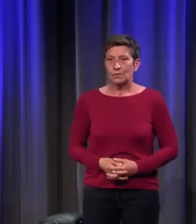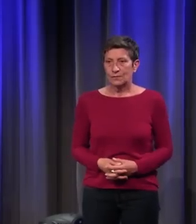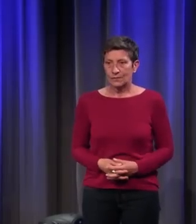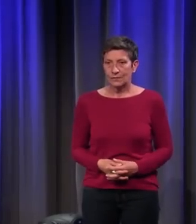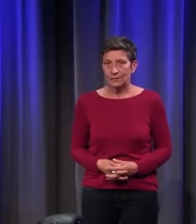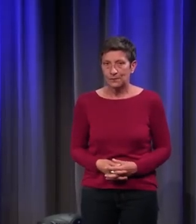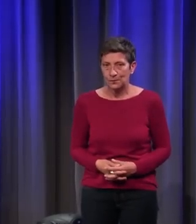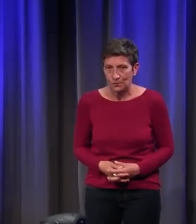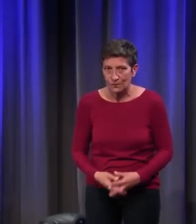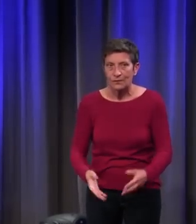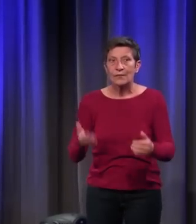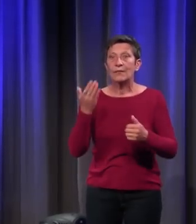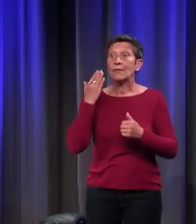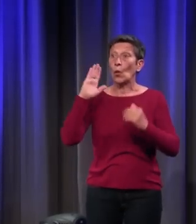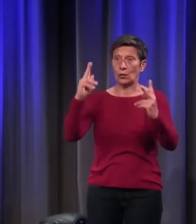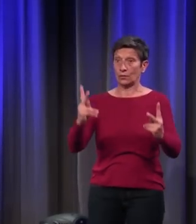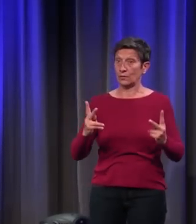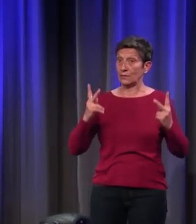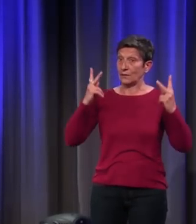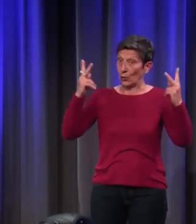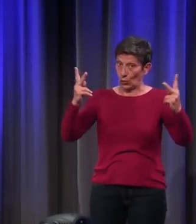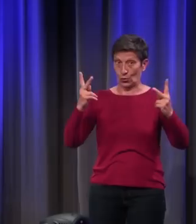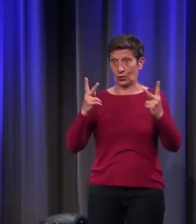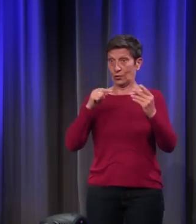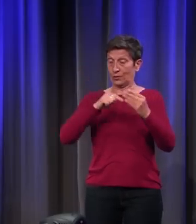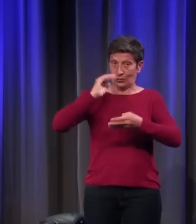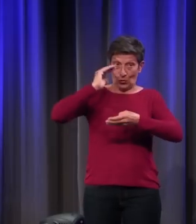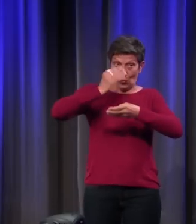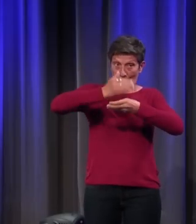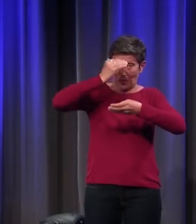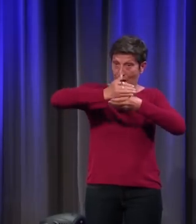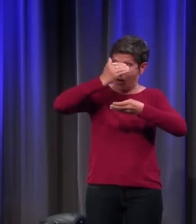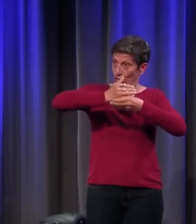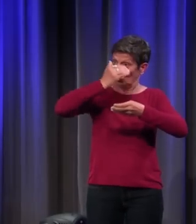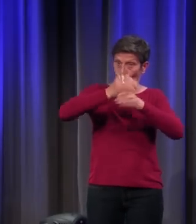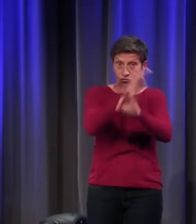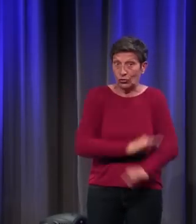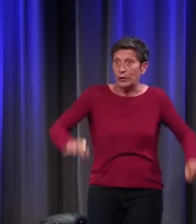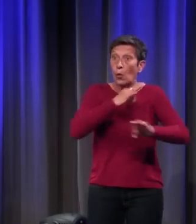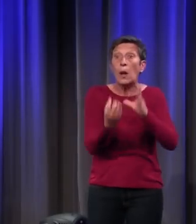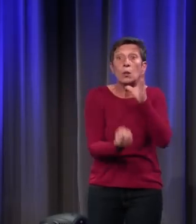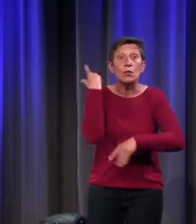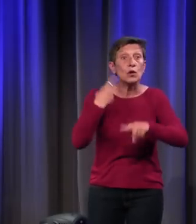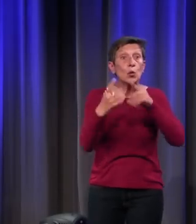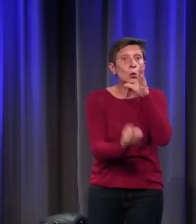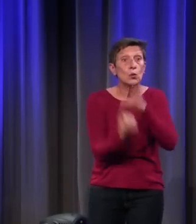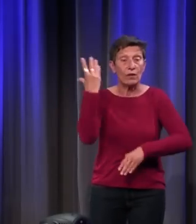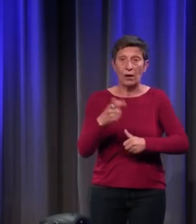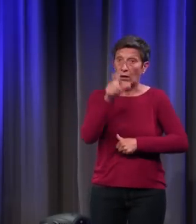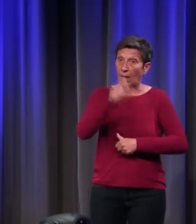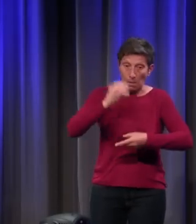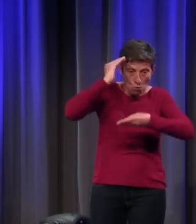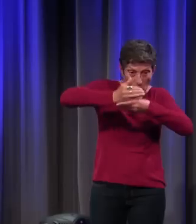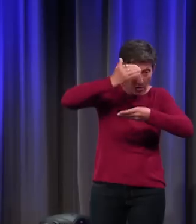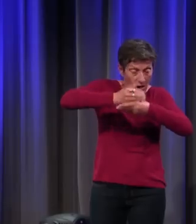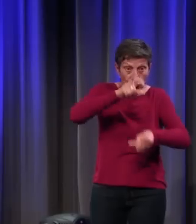Autre valeur qui n'en est pas une, au Moyen-Âge, la nouveauté, quelle qu'elle soit. On n'aime pas les nouveautés.